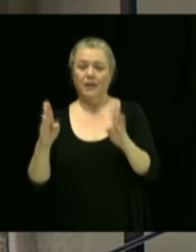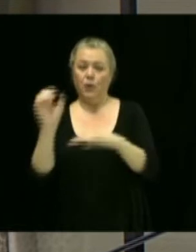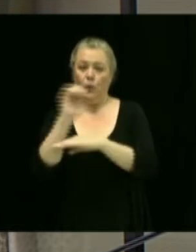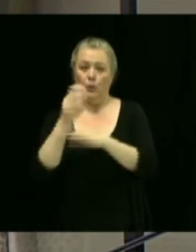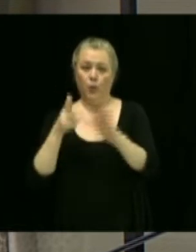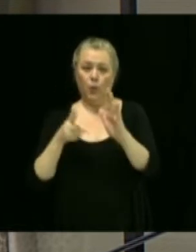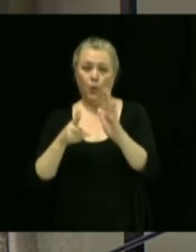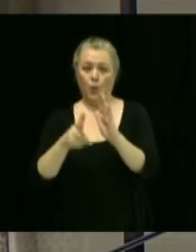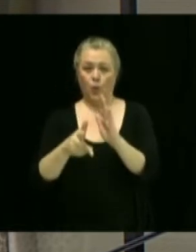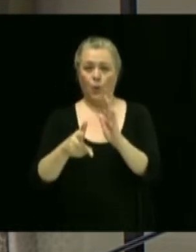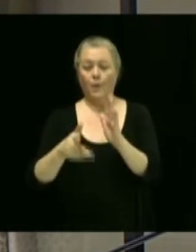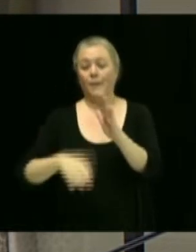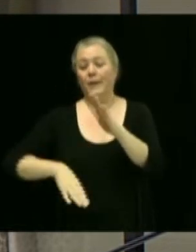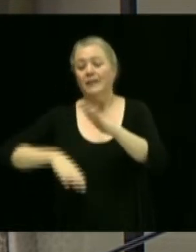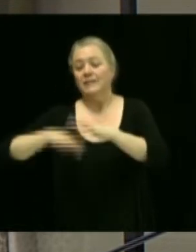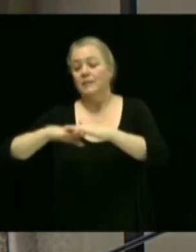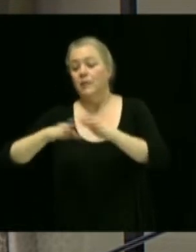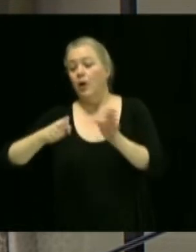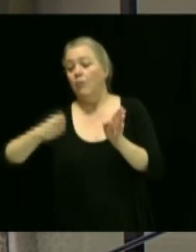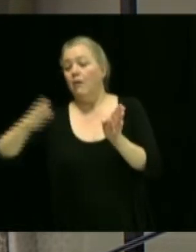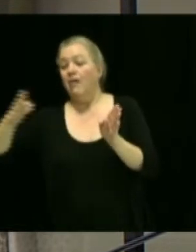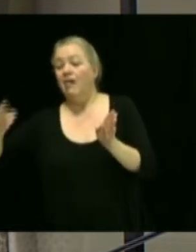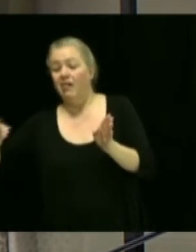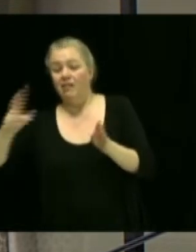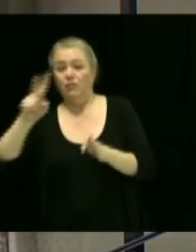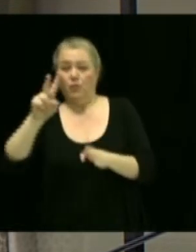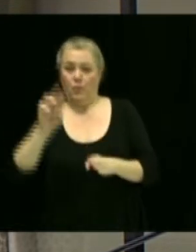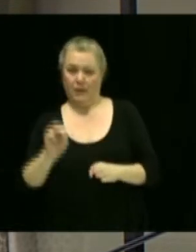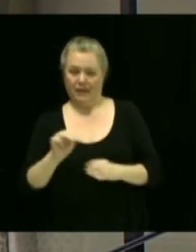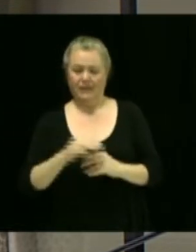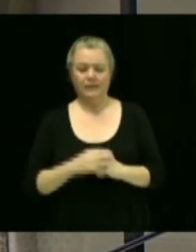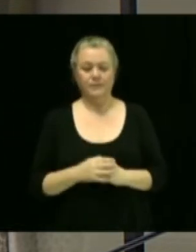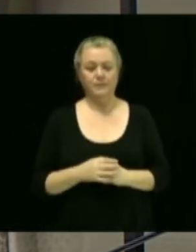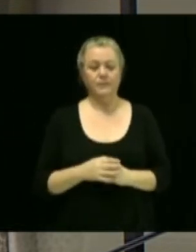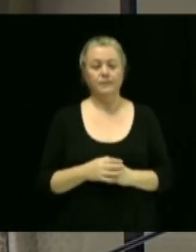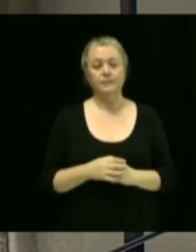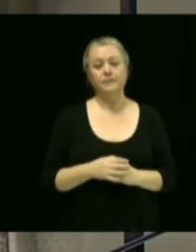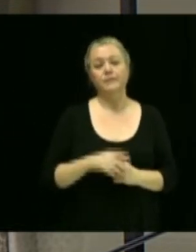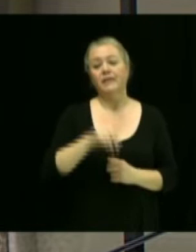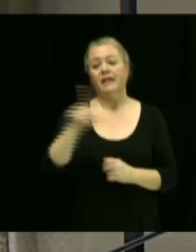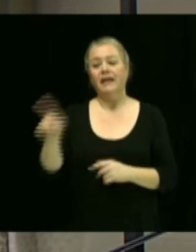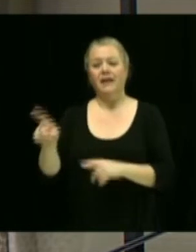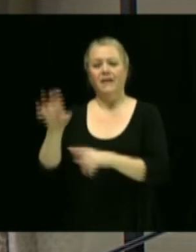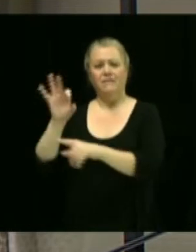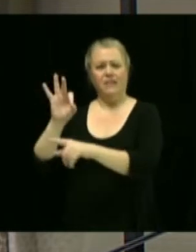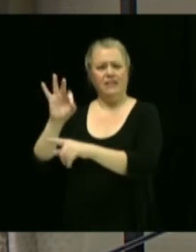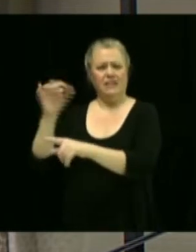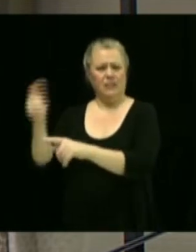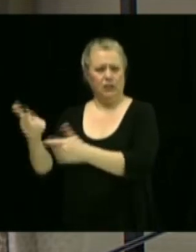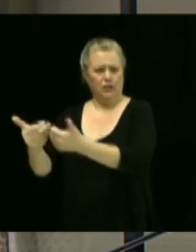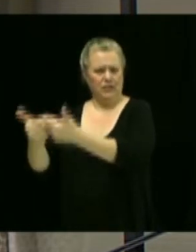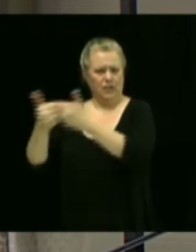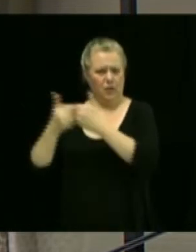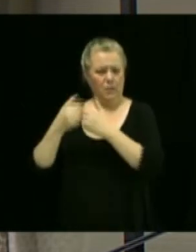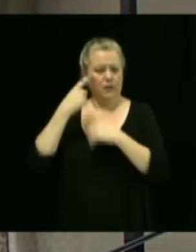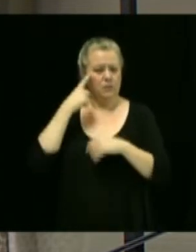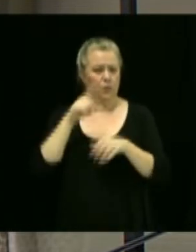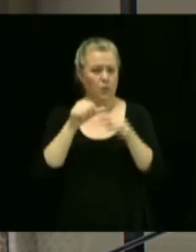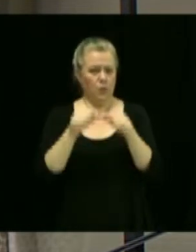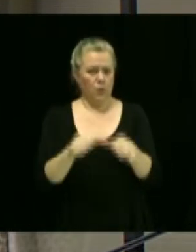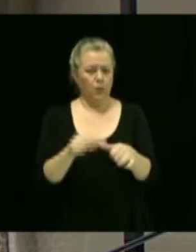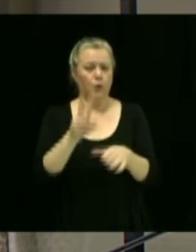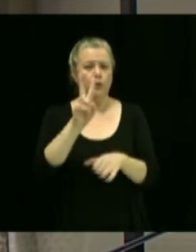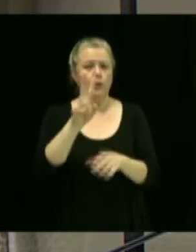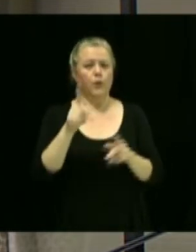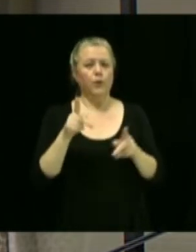supérieur à deux mètres. Une demande formulée par M. Francis Gosselin pour son immeuble du 2 rue